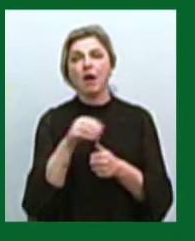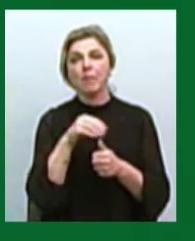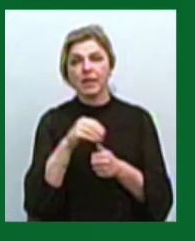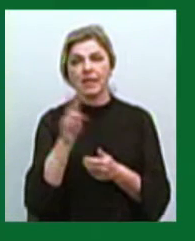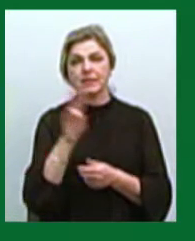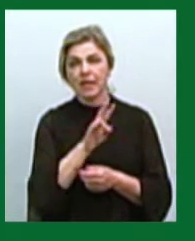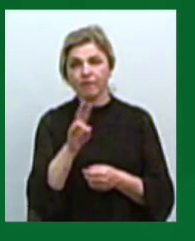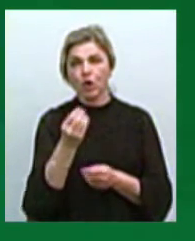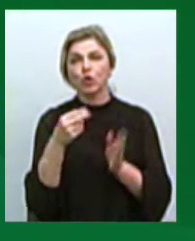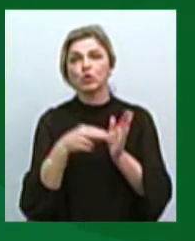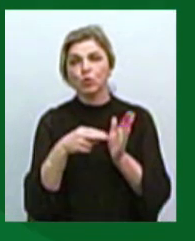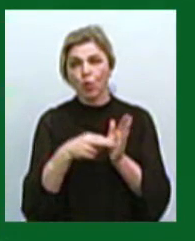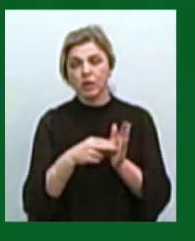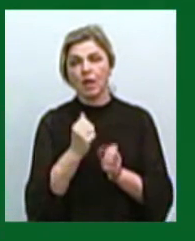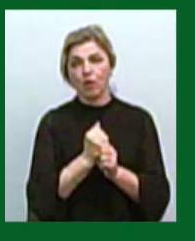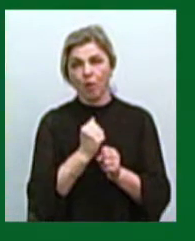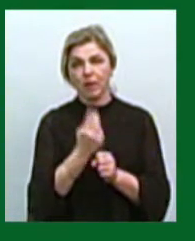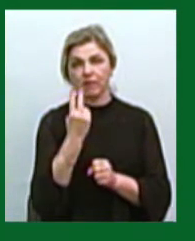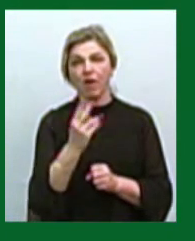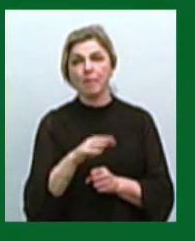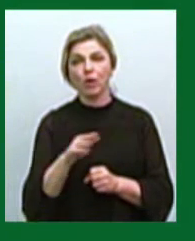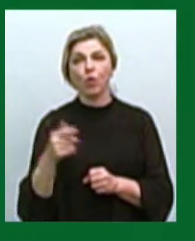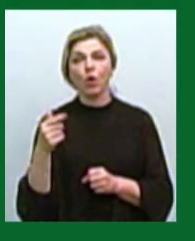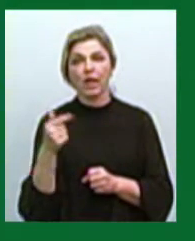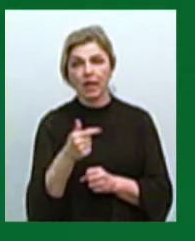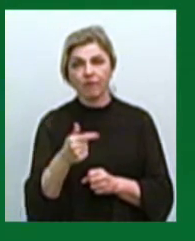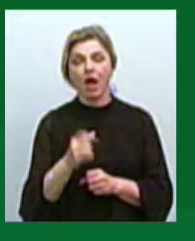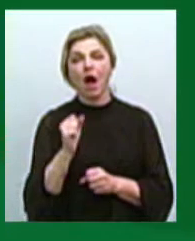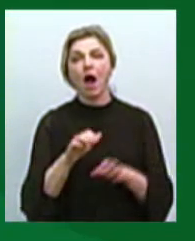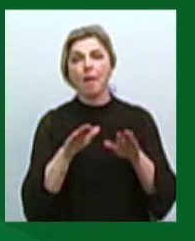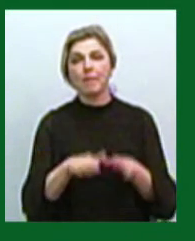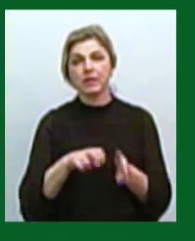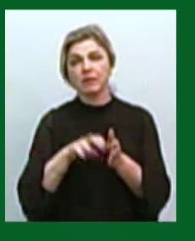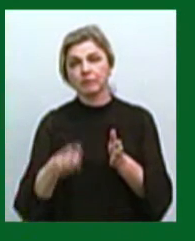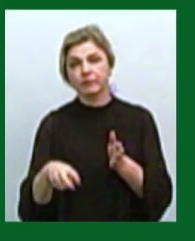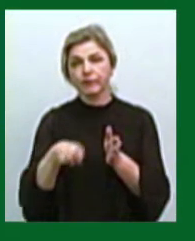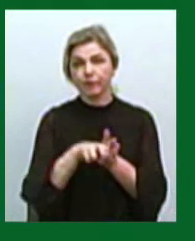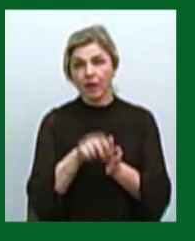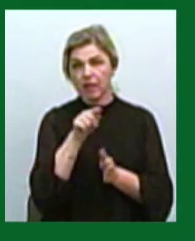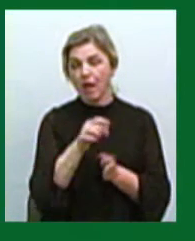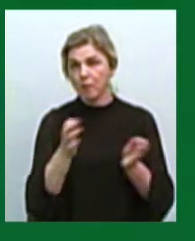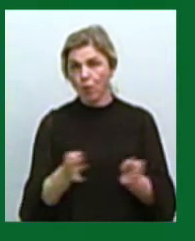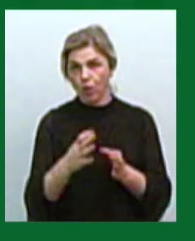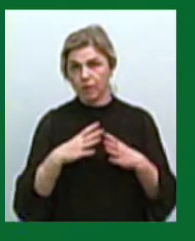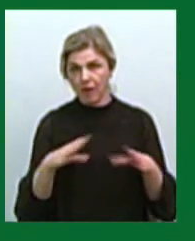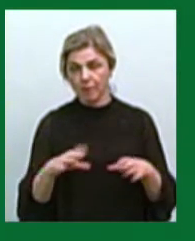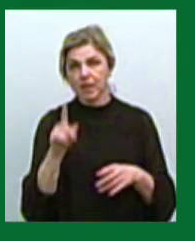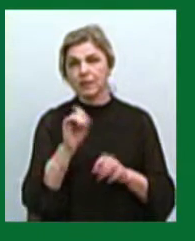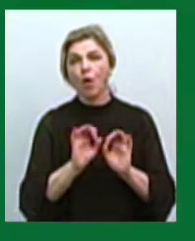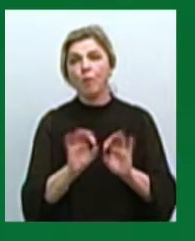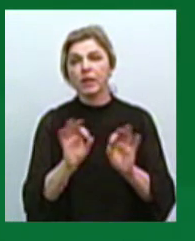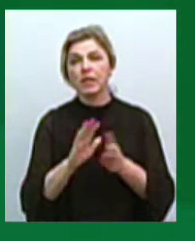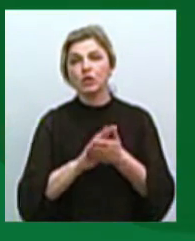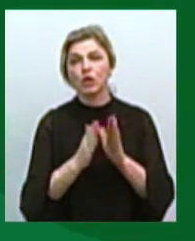Вартість робіт – 2 мільйони гривень. Проте місць для посадки та висадки пасажирів там ніколи не було. За роз'ясненням ситуації,